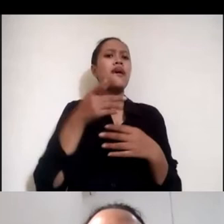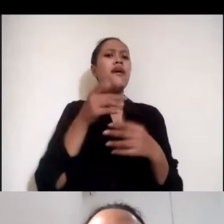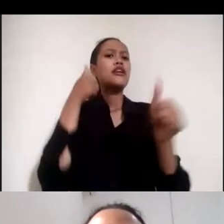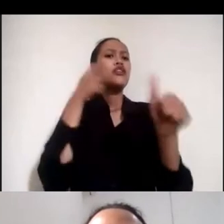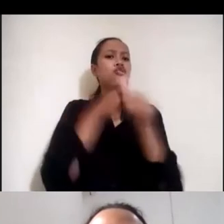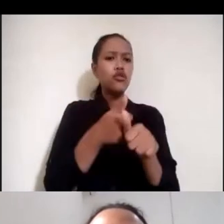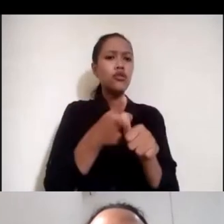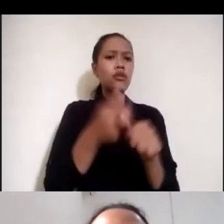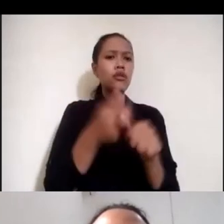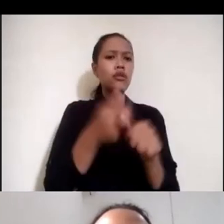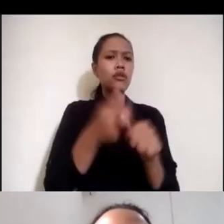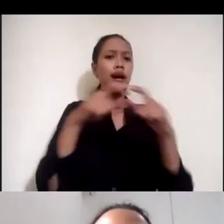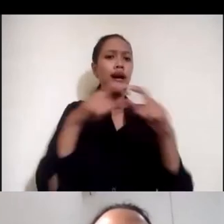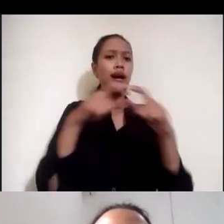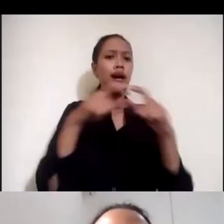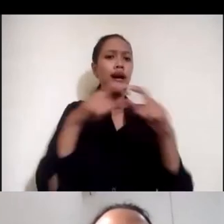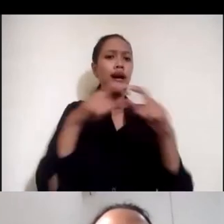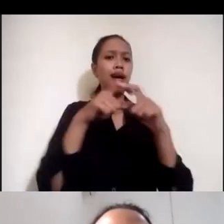dengan